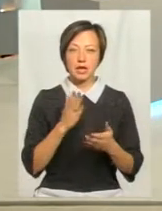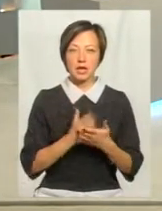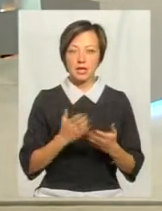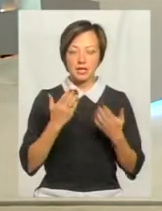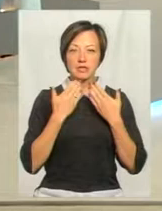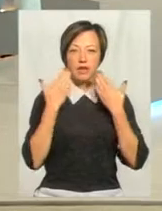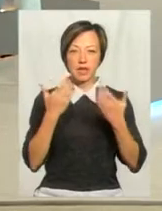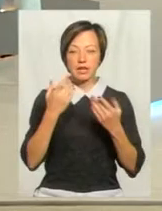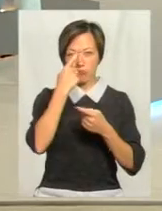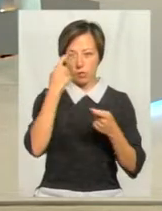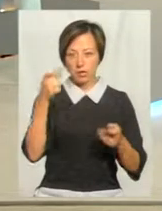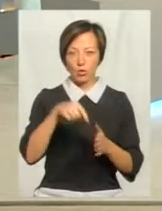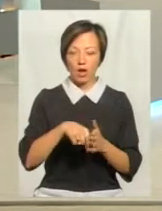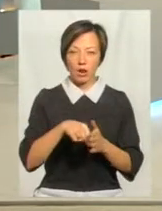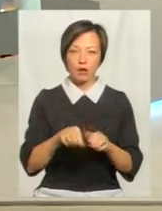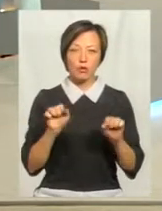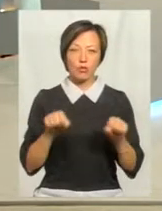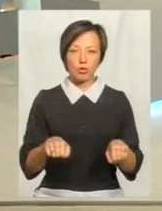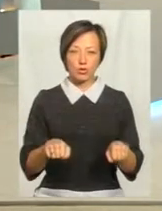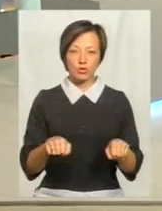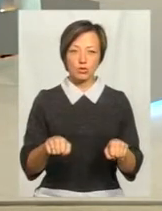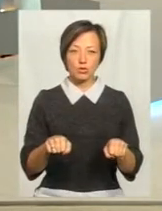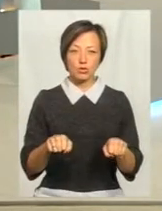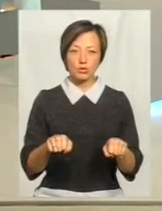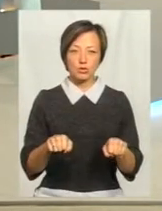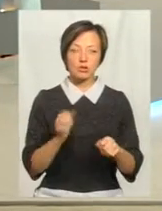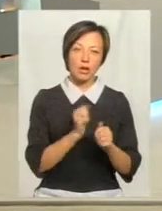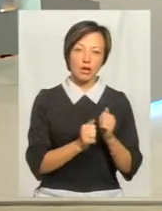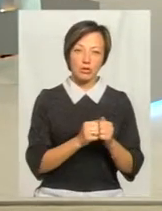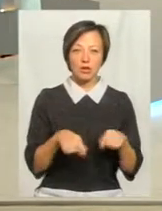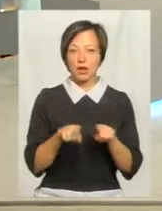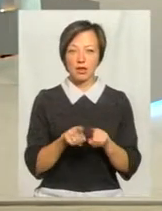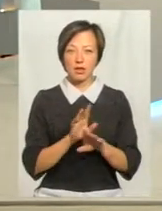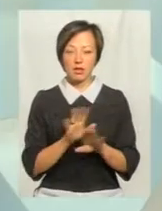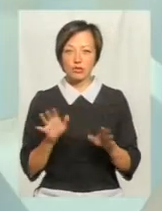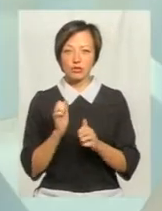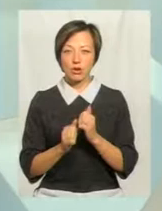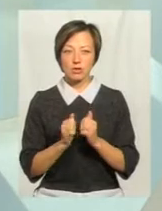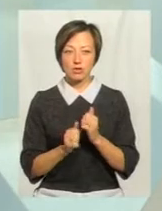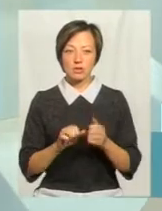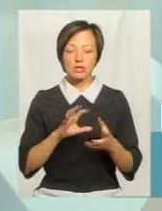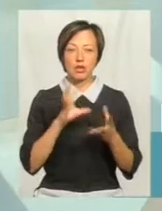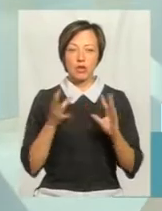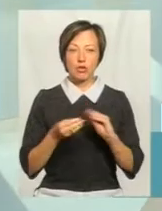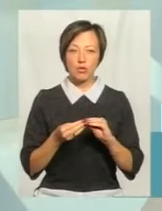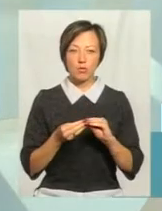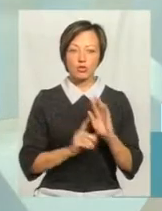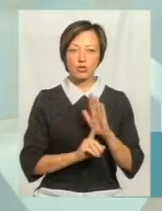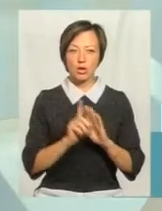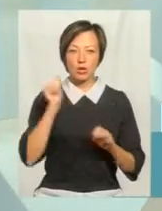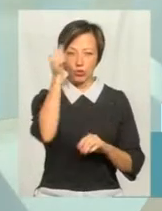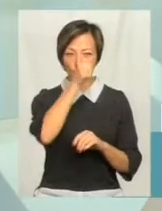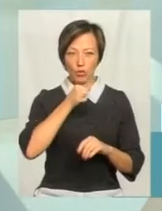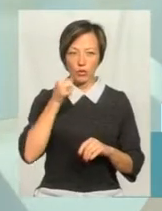характеру. Вони можуть як часто надходити, так і не часто. Ну, загалом, з початку